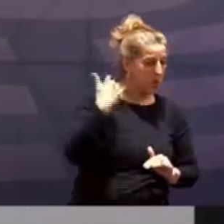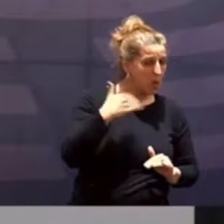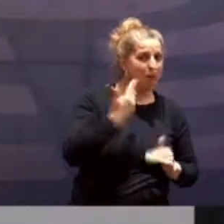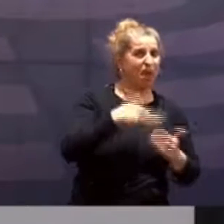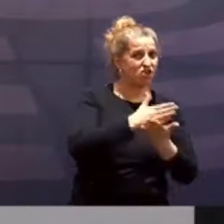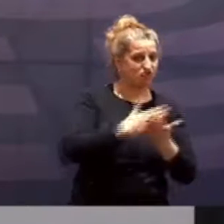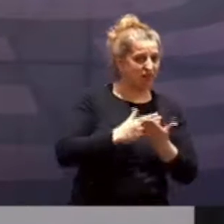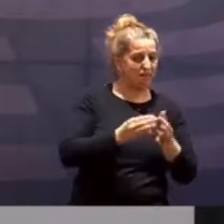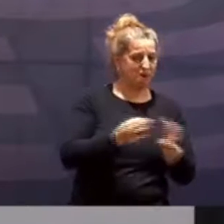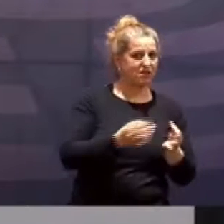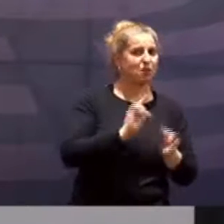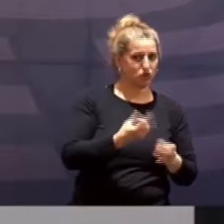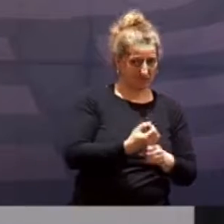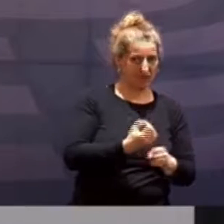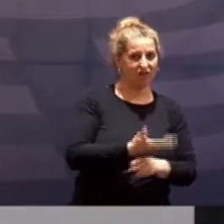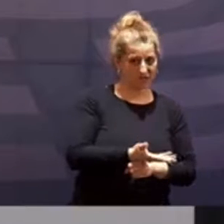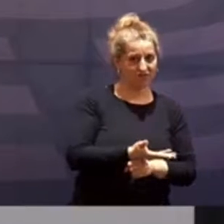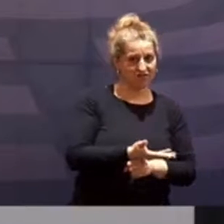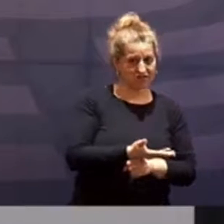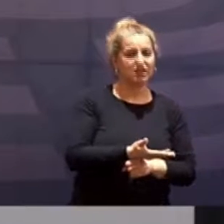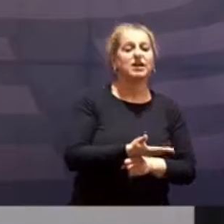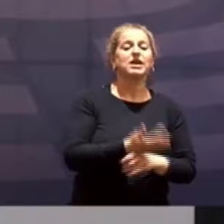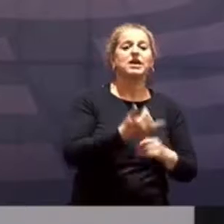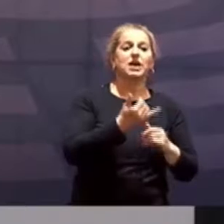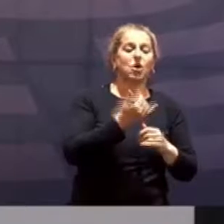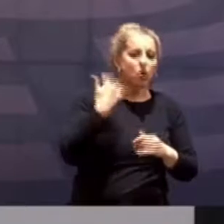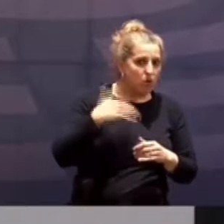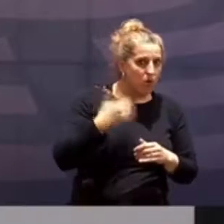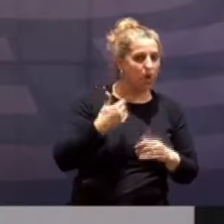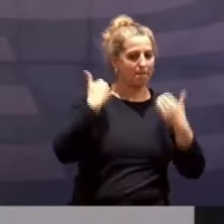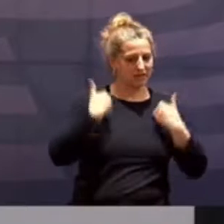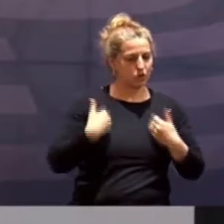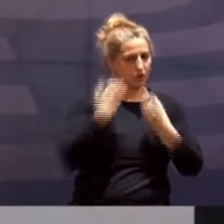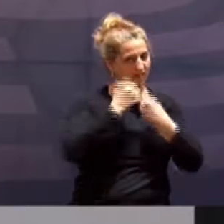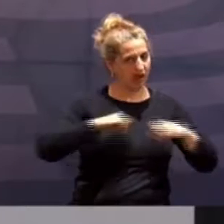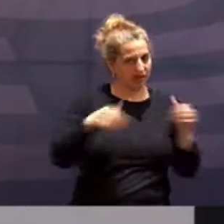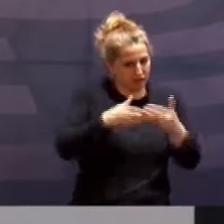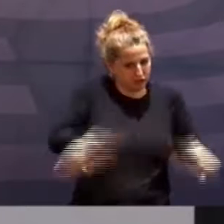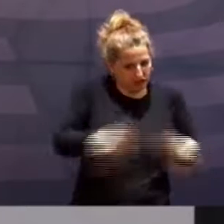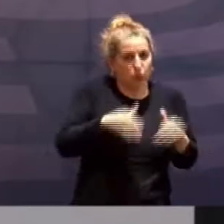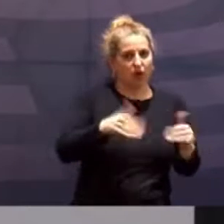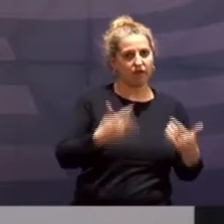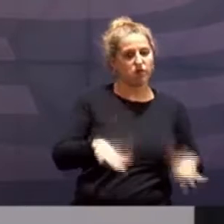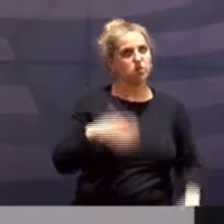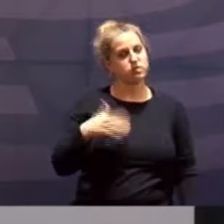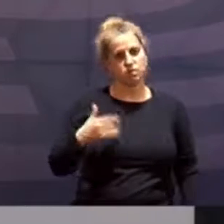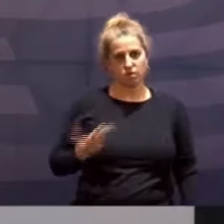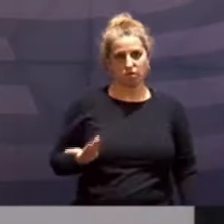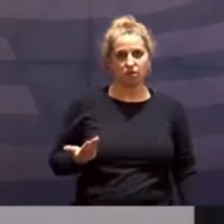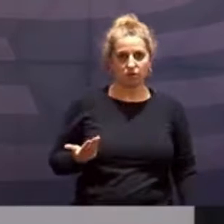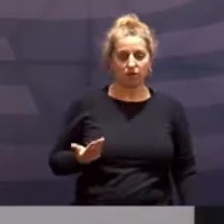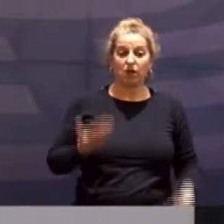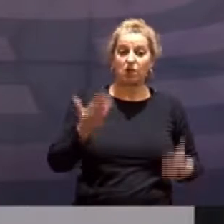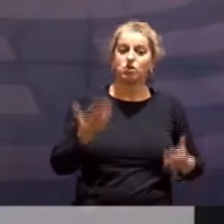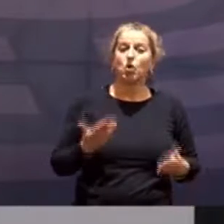Maßnahmen eingeleitet haben, die mit einer erheblichen Beschränkung von persönlichen Freiheitsrechten einhergingen. Dass diese harte Regelung,